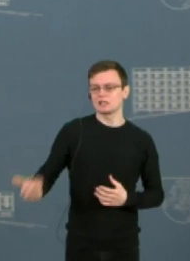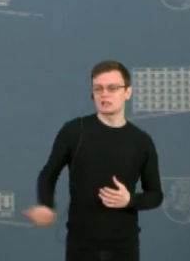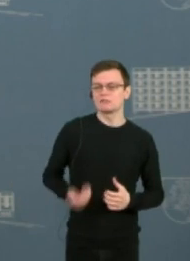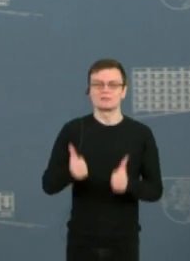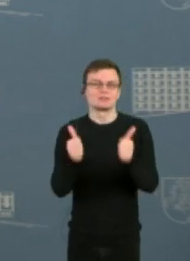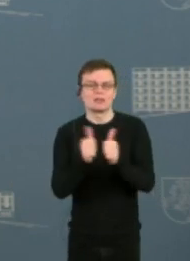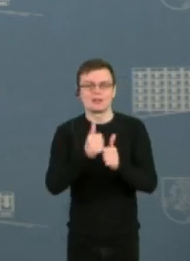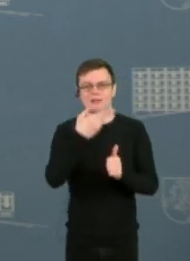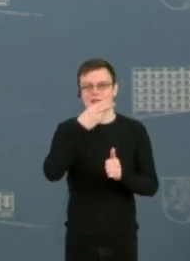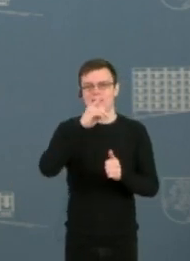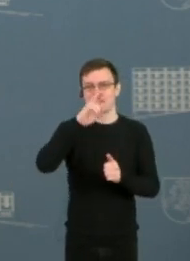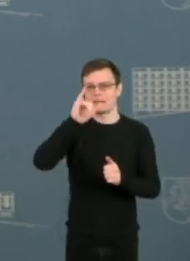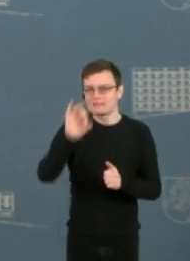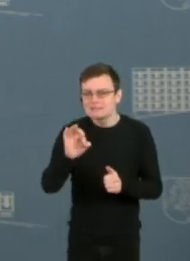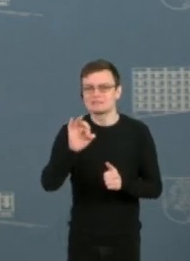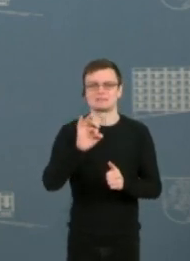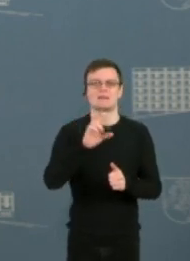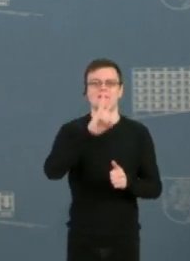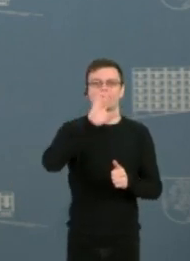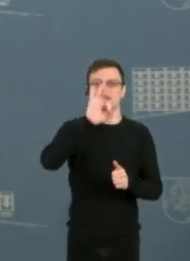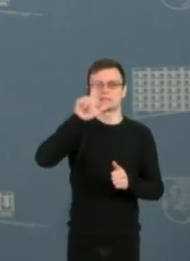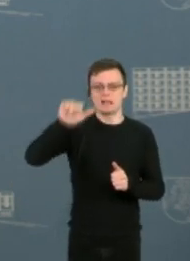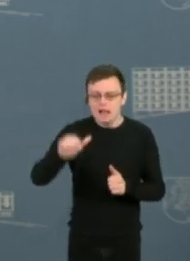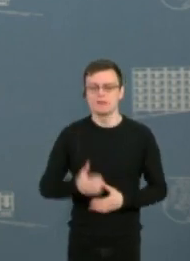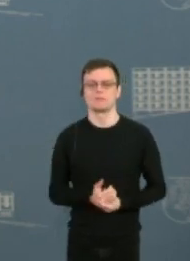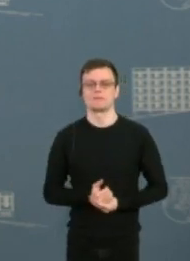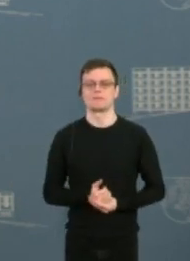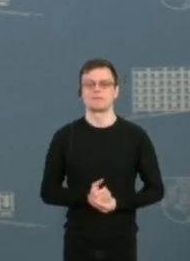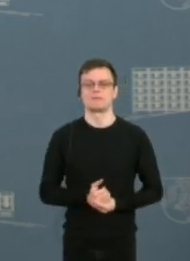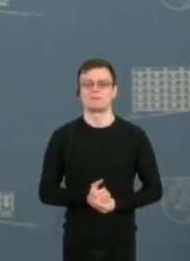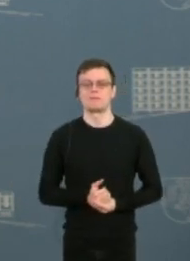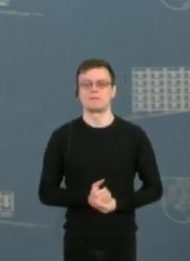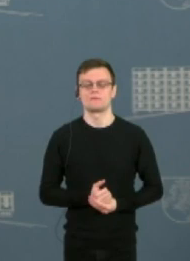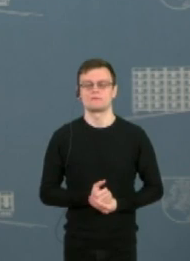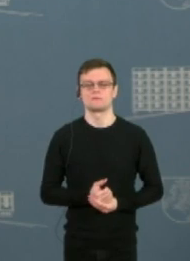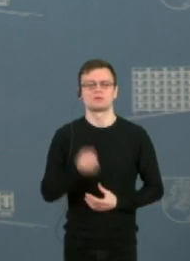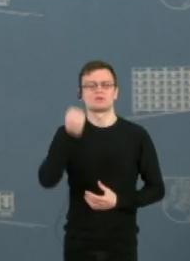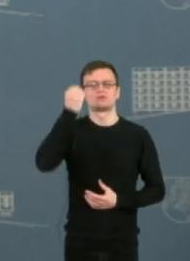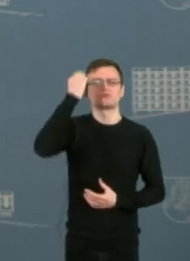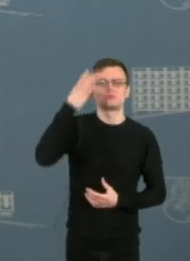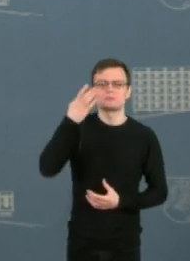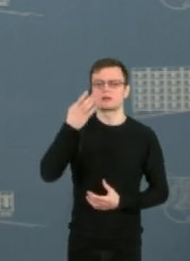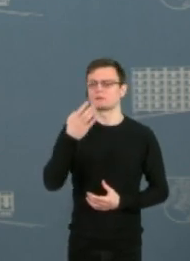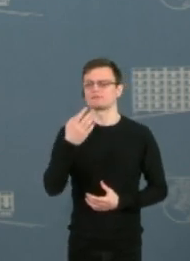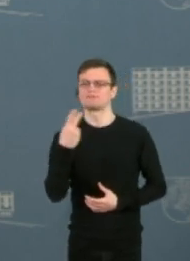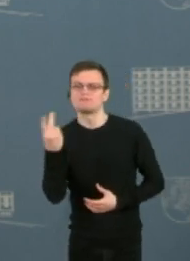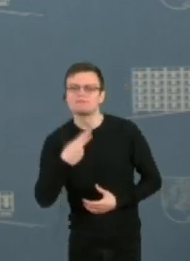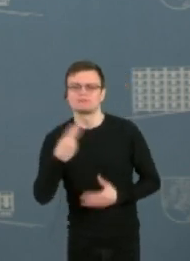prie vislos, iš tikrųjų suprantame mūsų bendradarbiavimo